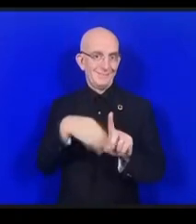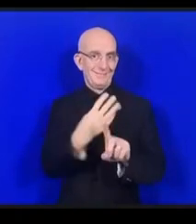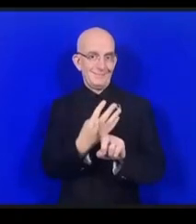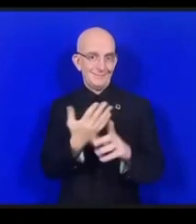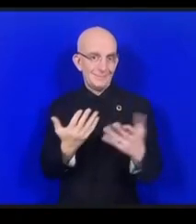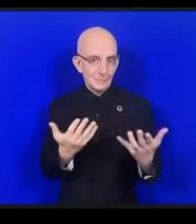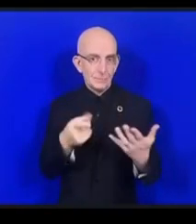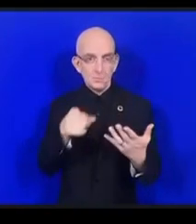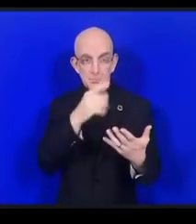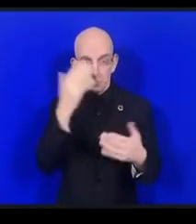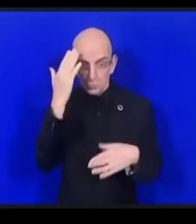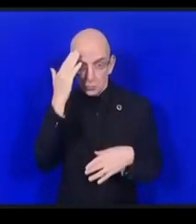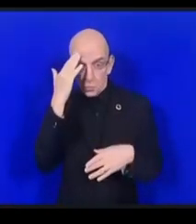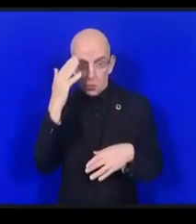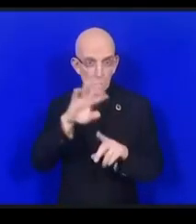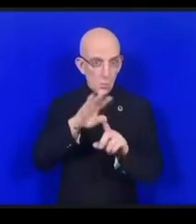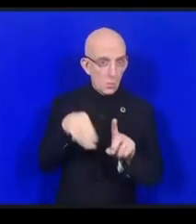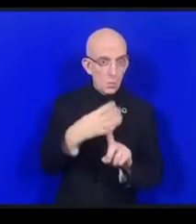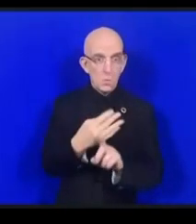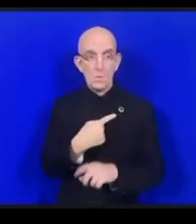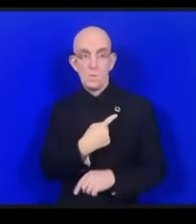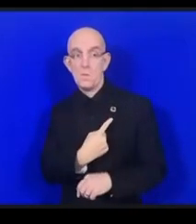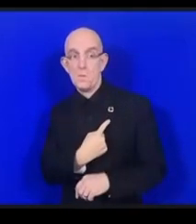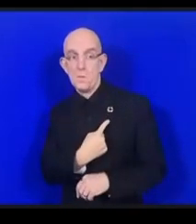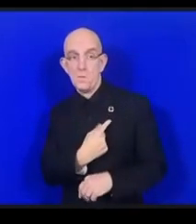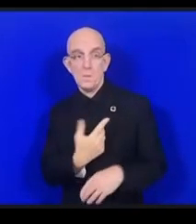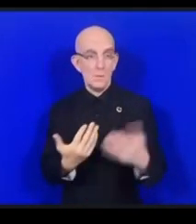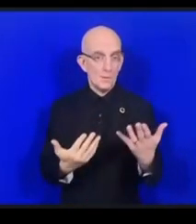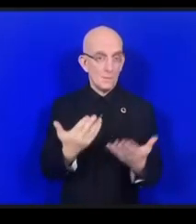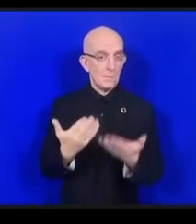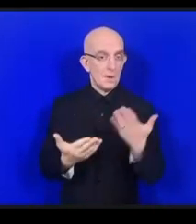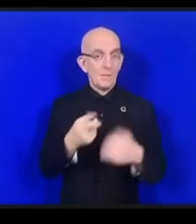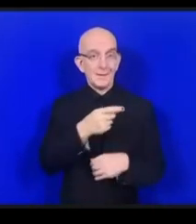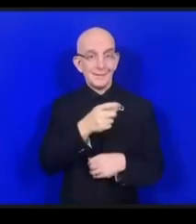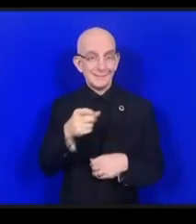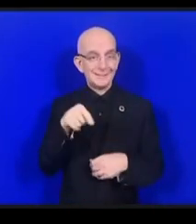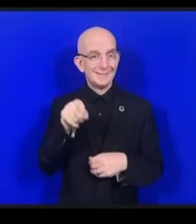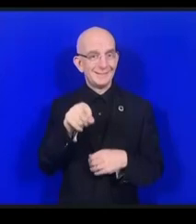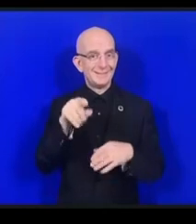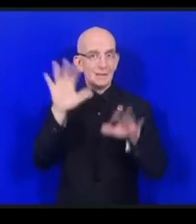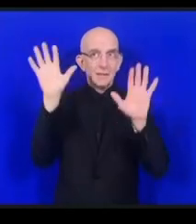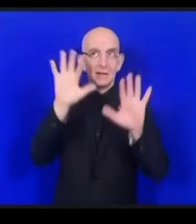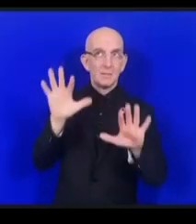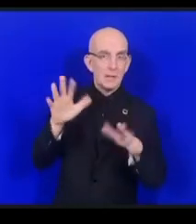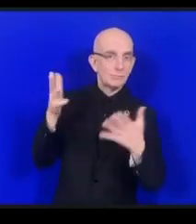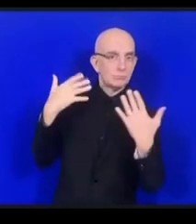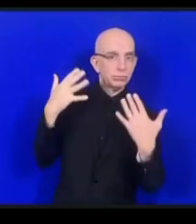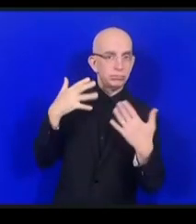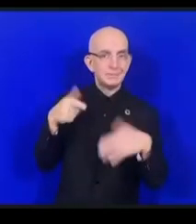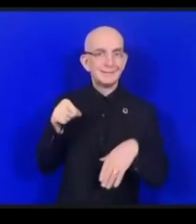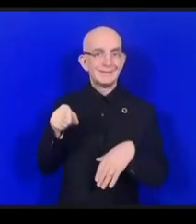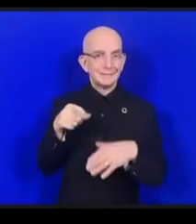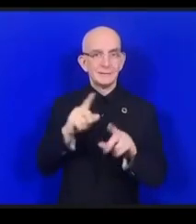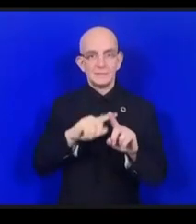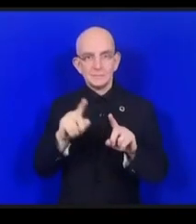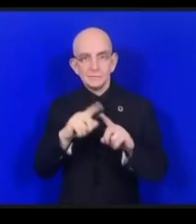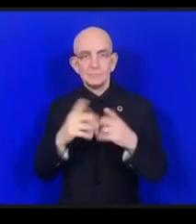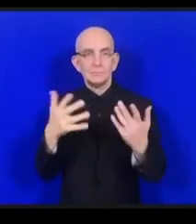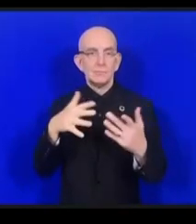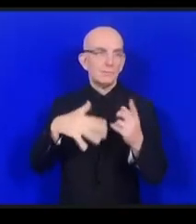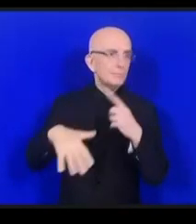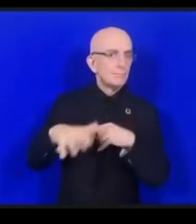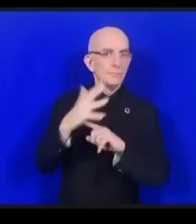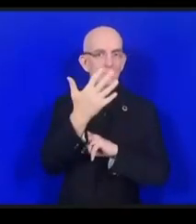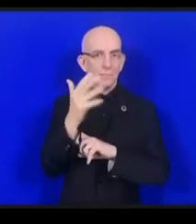'agit d'actions climatiques, de questions environnementales, de bien des choses. Mais au bout du compte, cela signifie qu'avec un contenu en